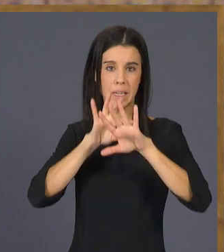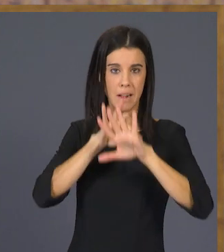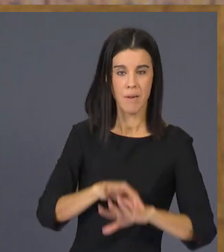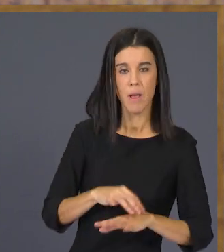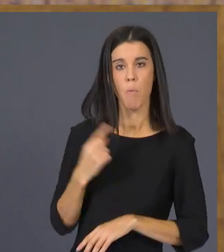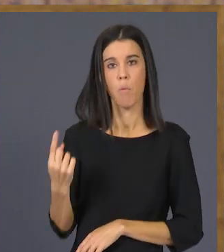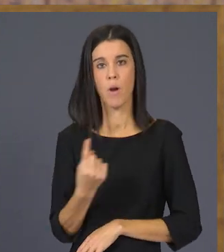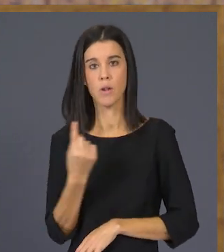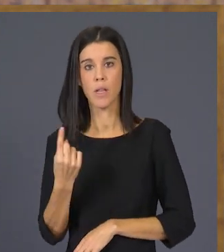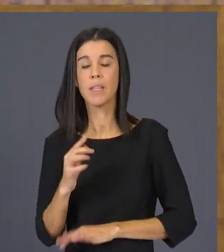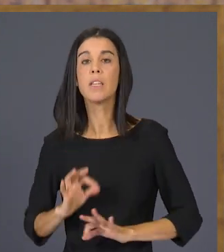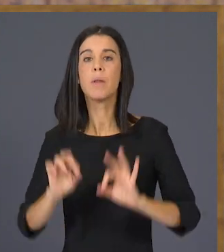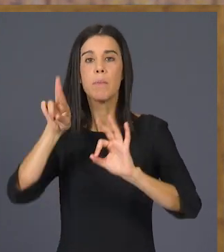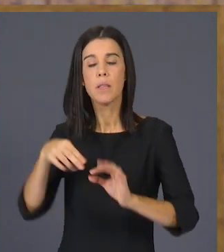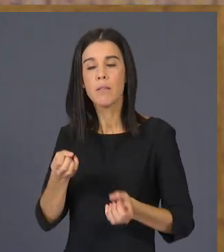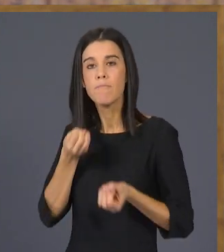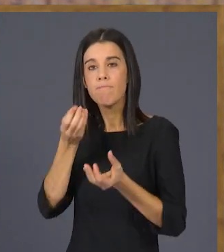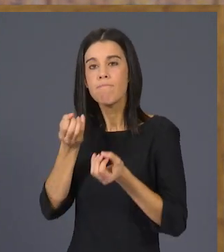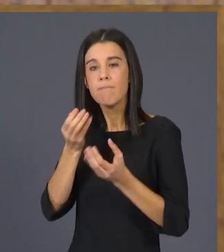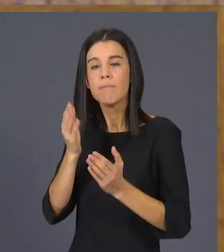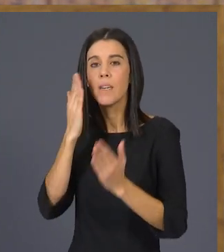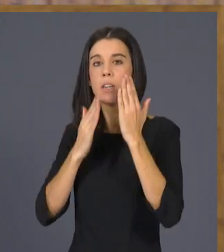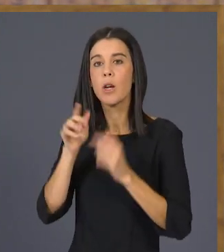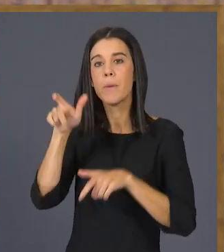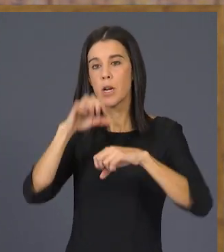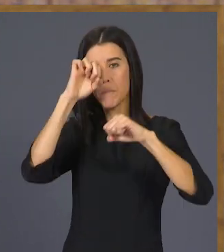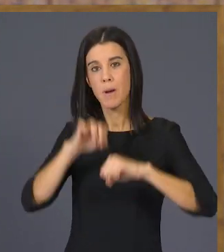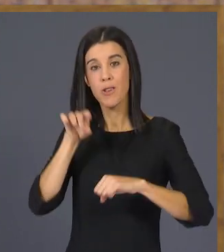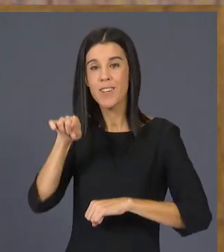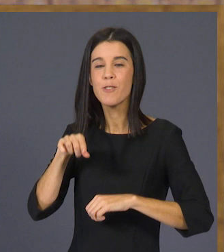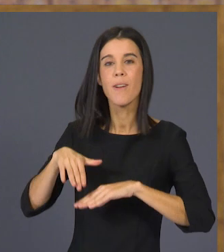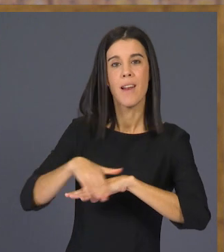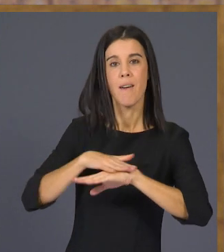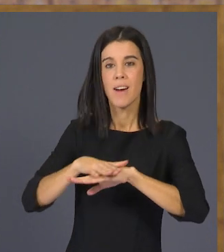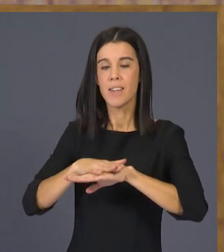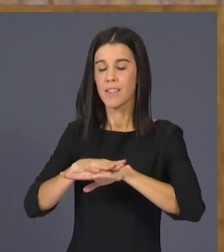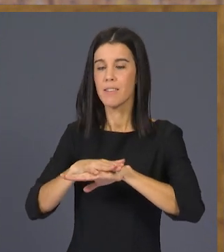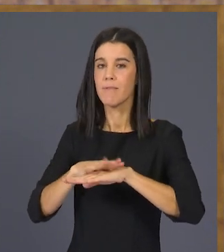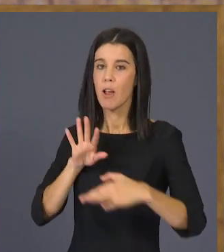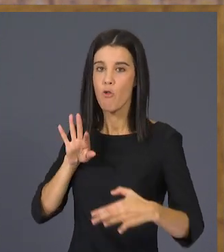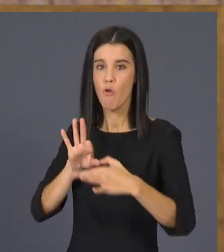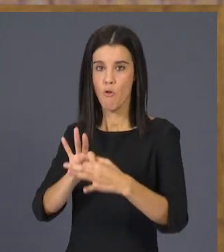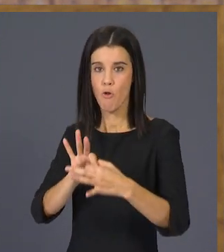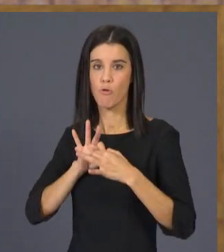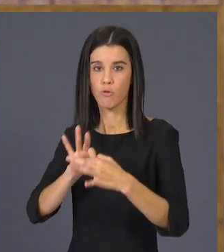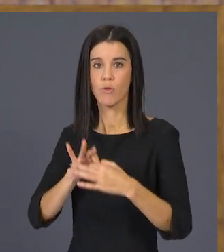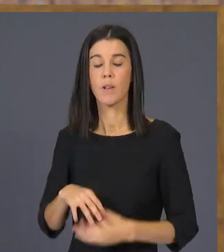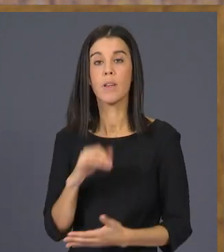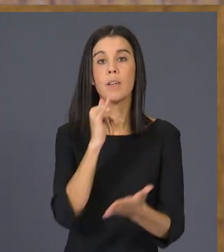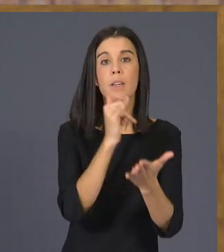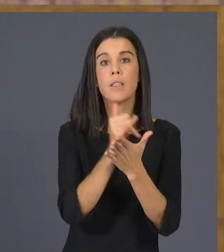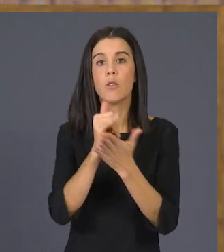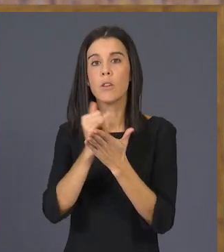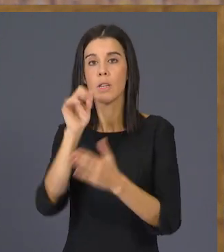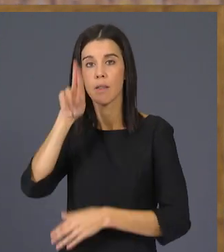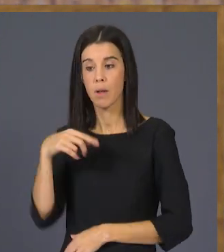soledat i molt especialment a les persones majors, el tronc que ens agermana. Les institucions i cada